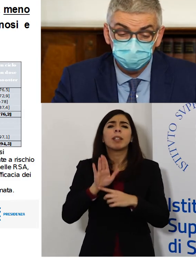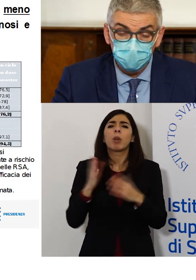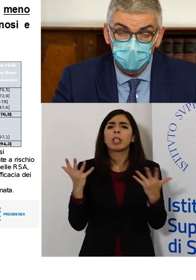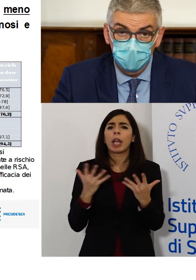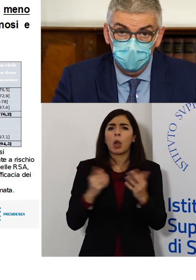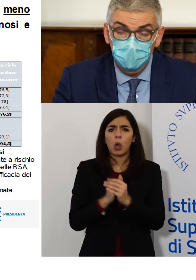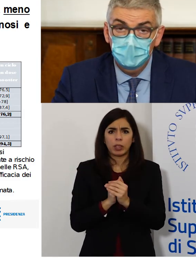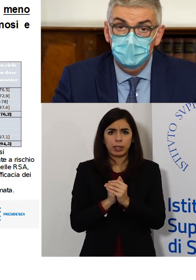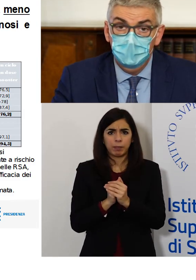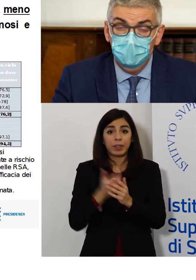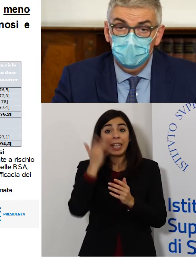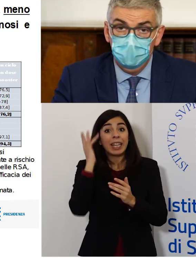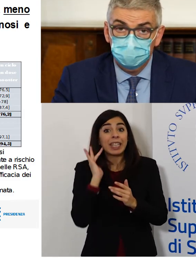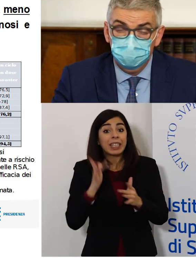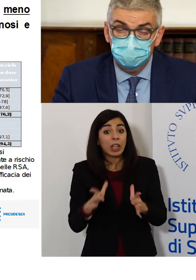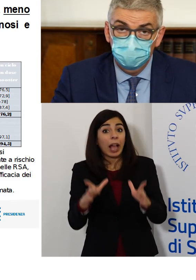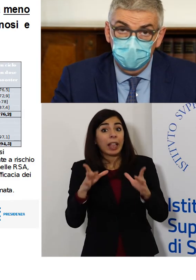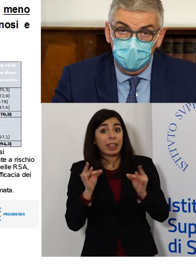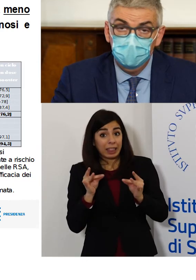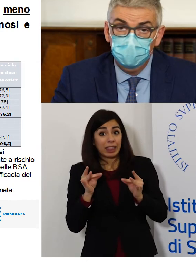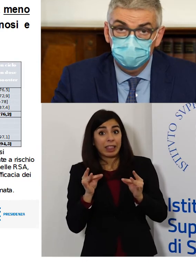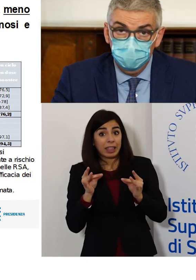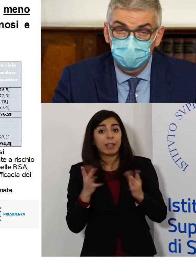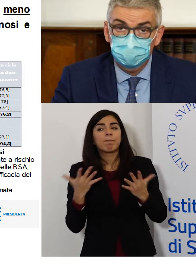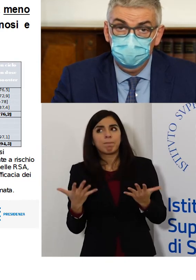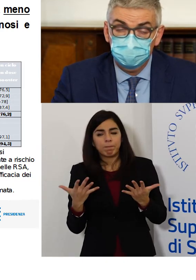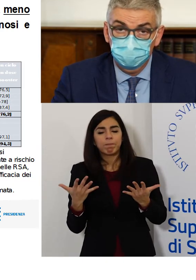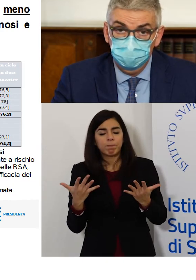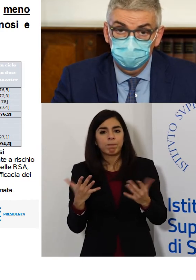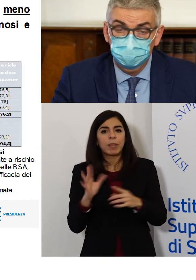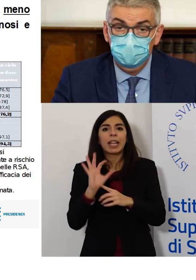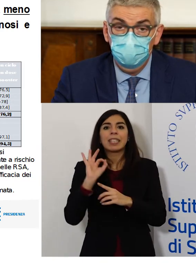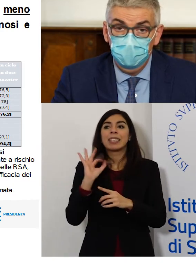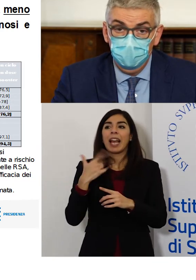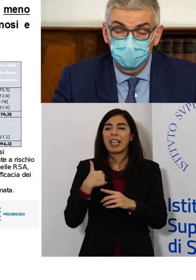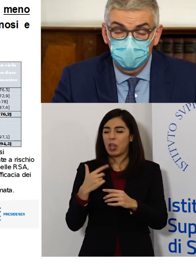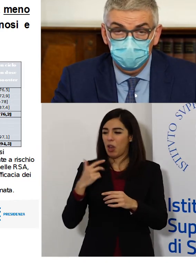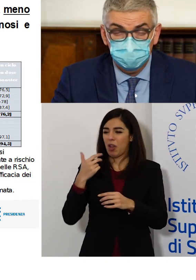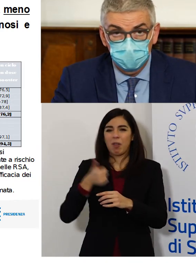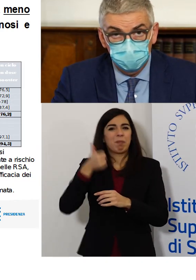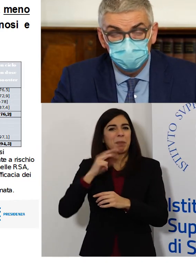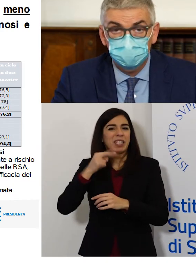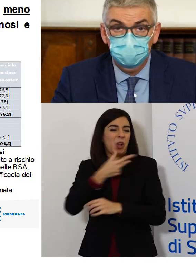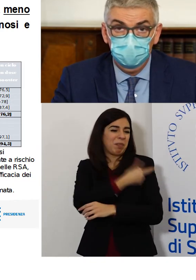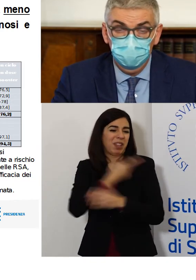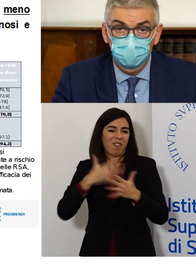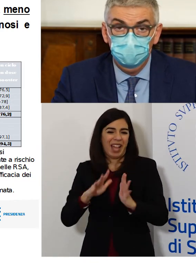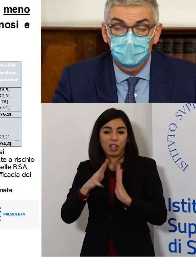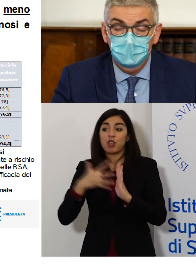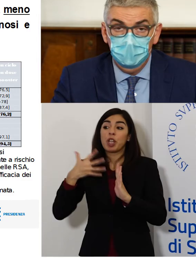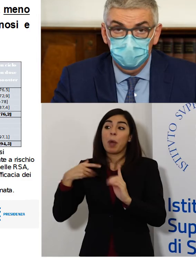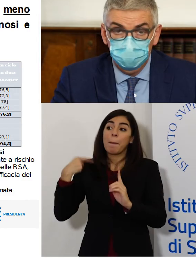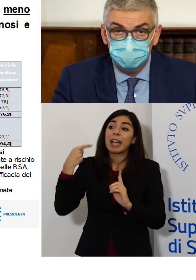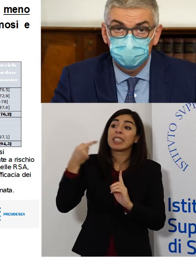superare il quinto mese della seconda dose riduce in qualche